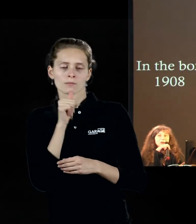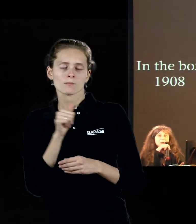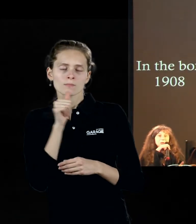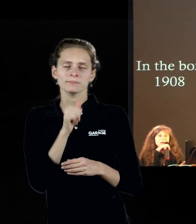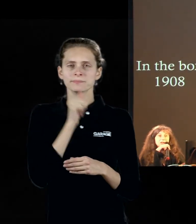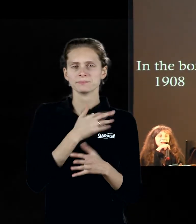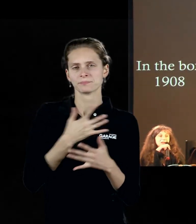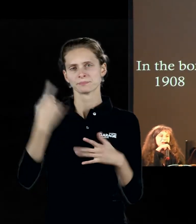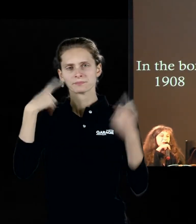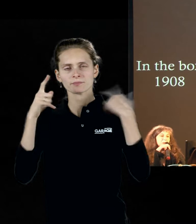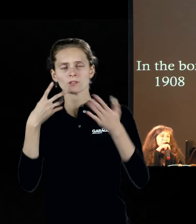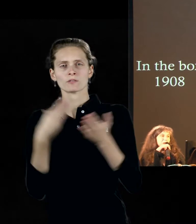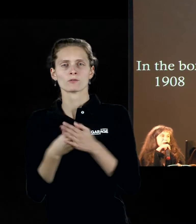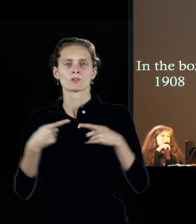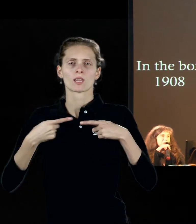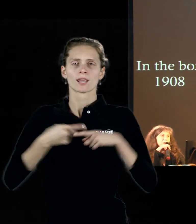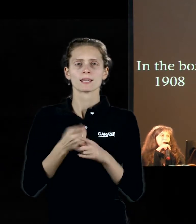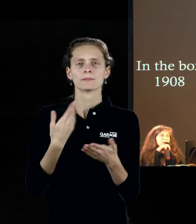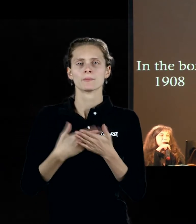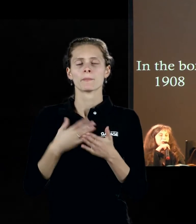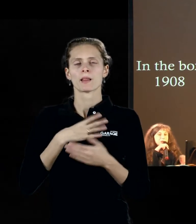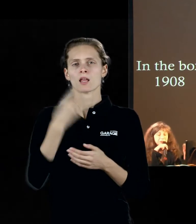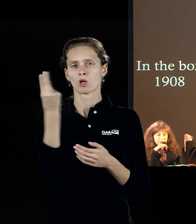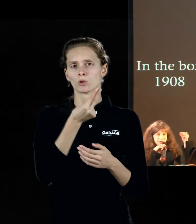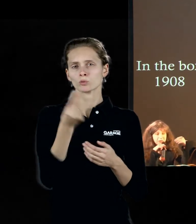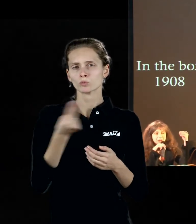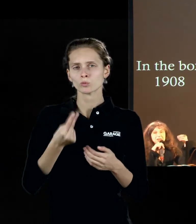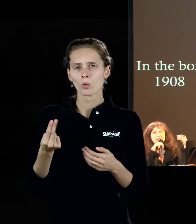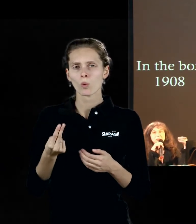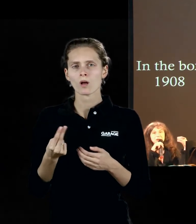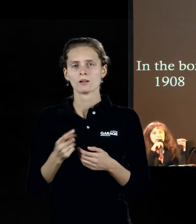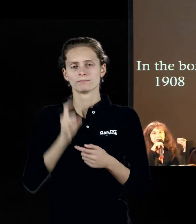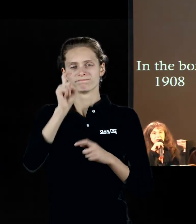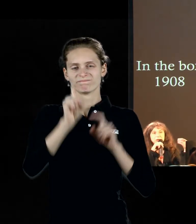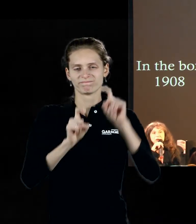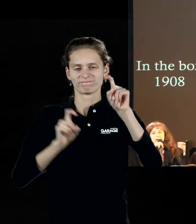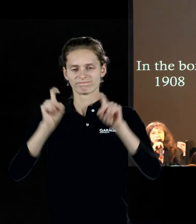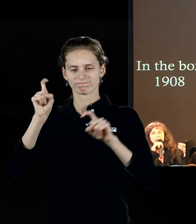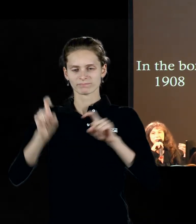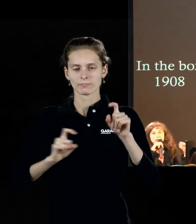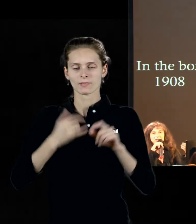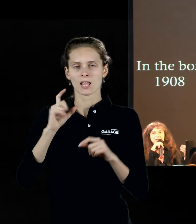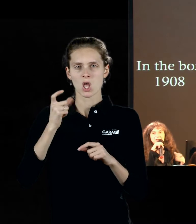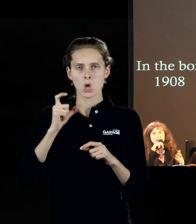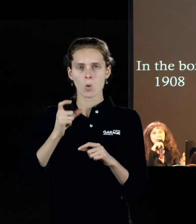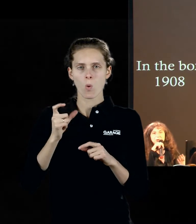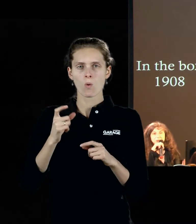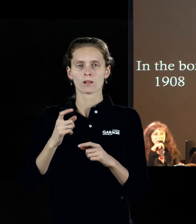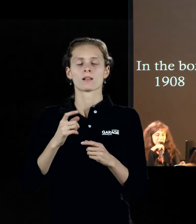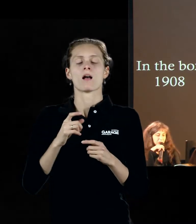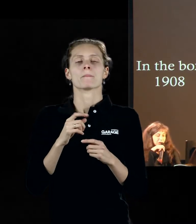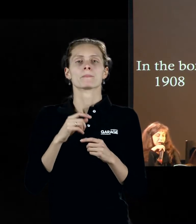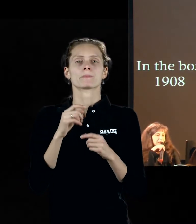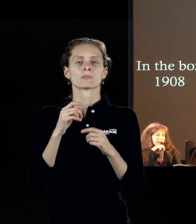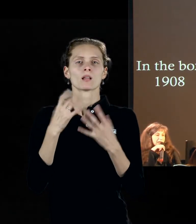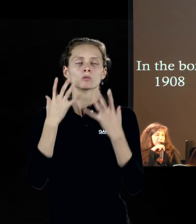собственные уникальные техники. Вот, например, такой рисунок, который процарапан иглой на затемнённом стекле, такая гравюра